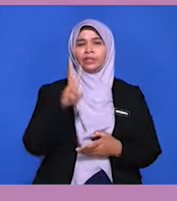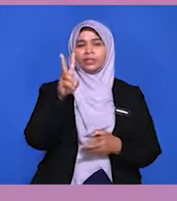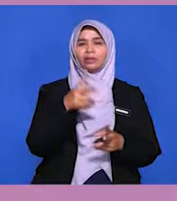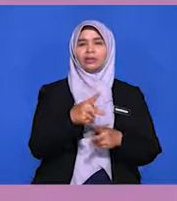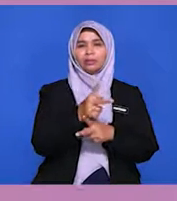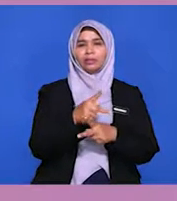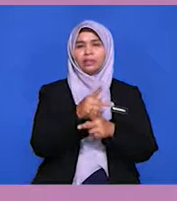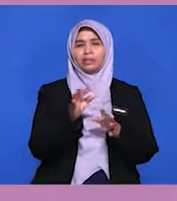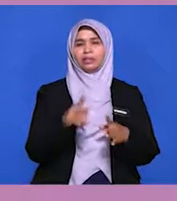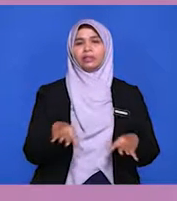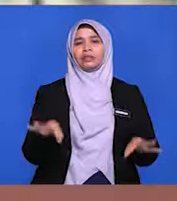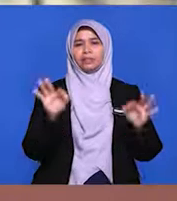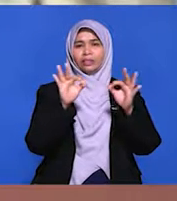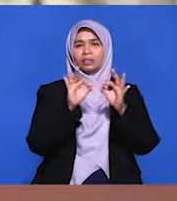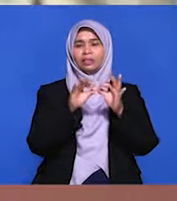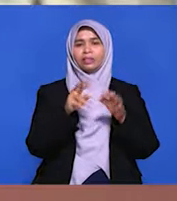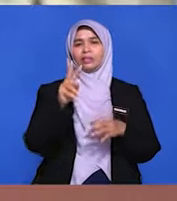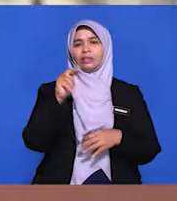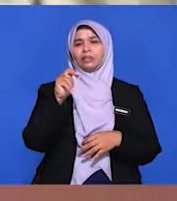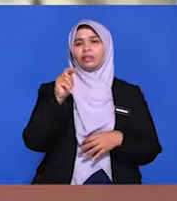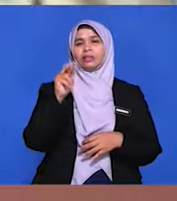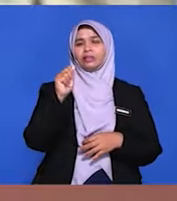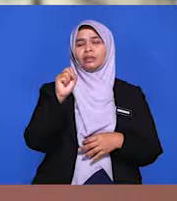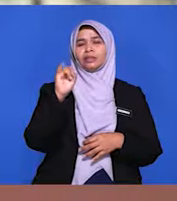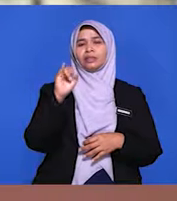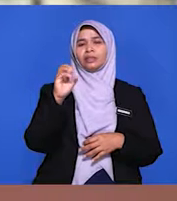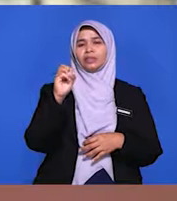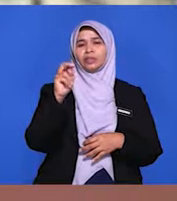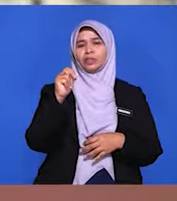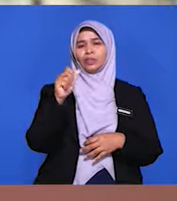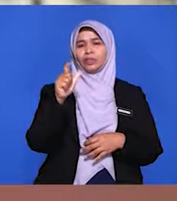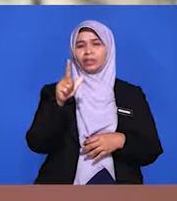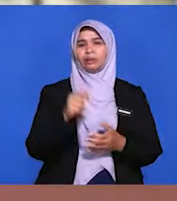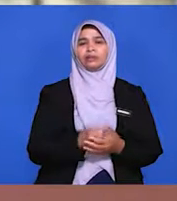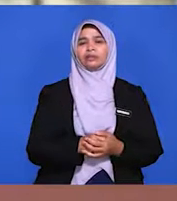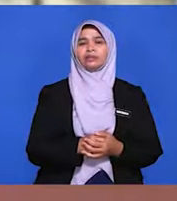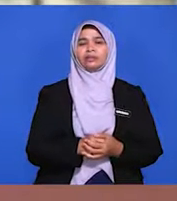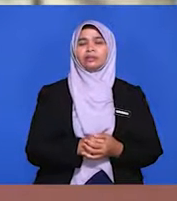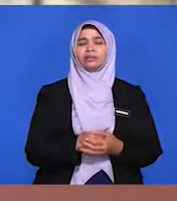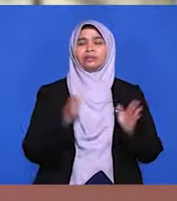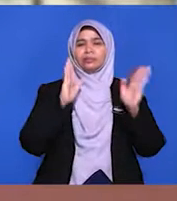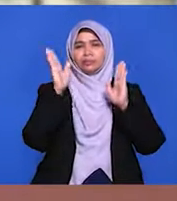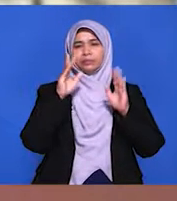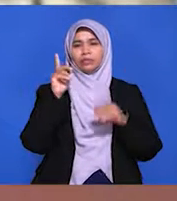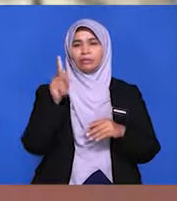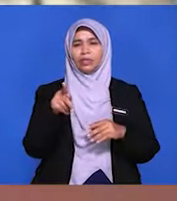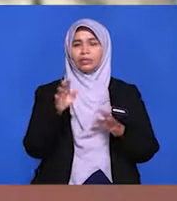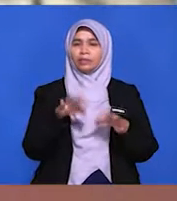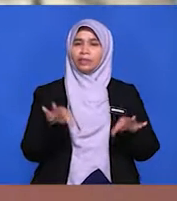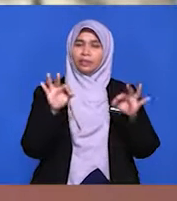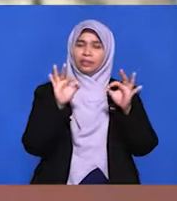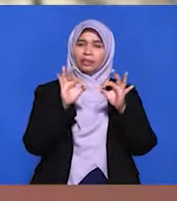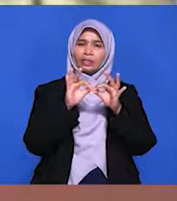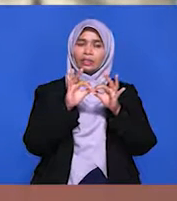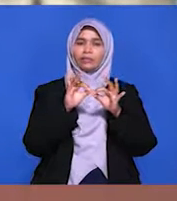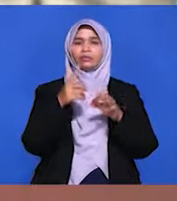kepentingan nasional. Malaysia perlu melindungi atau mengutamakan kepentingan rakyat dan negara ketika berinteraksi